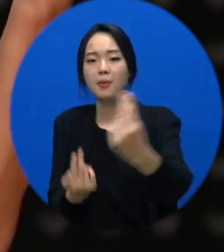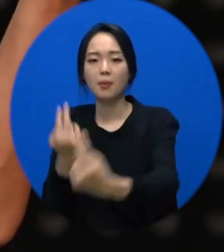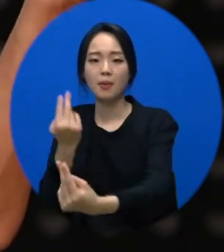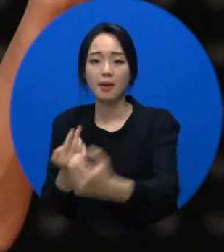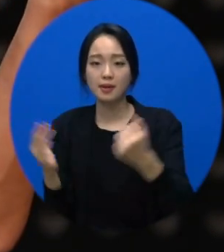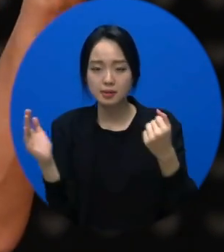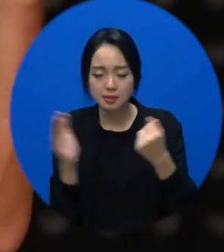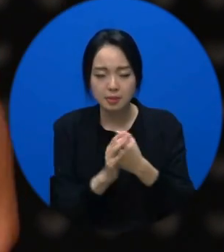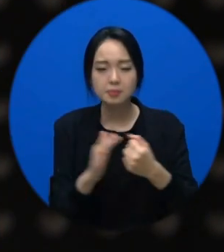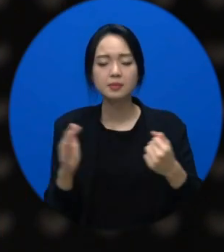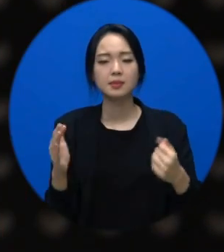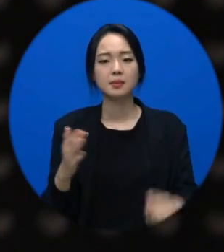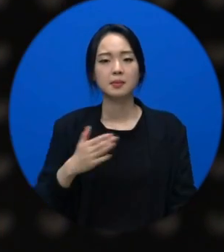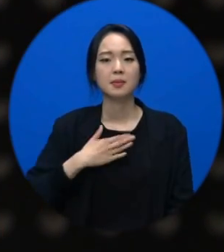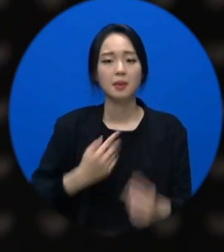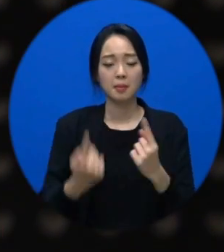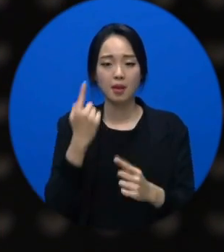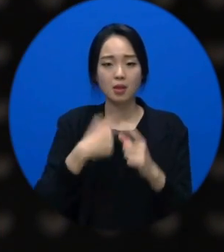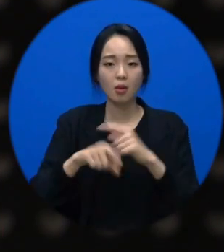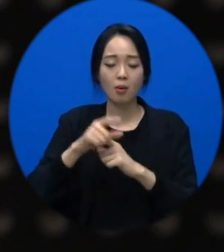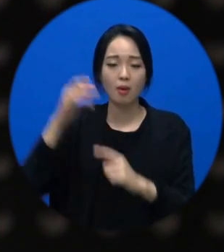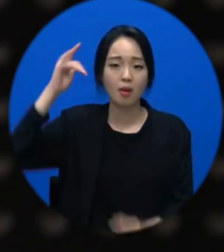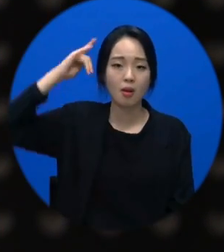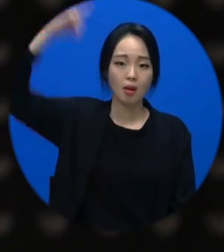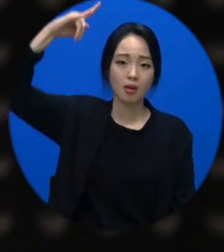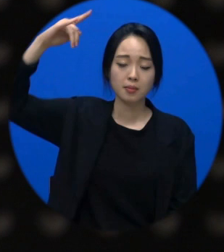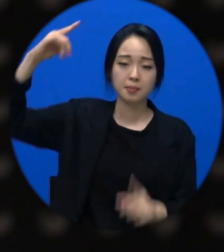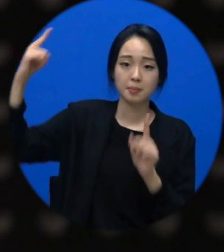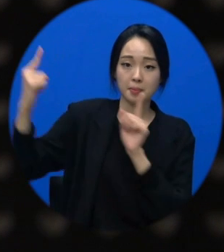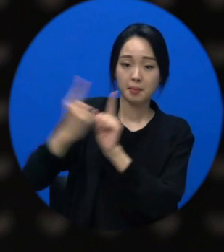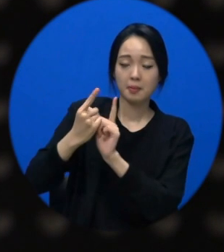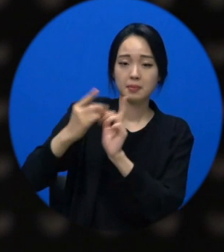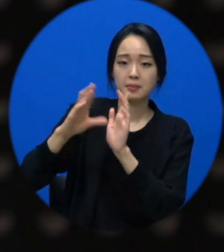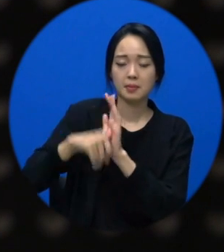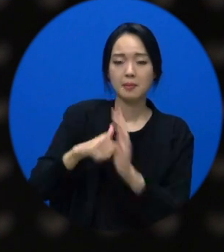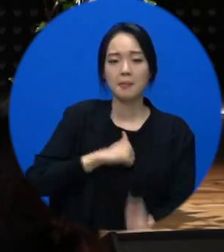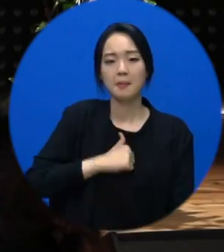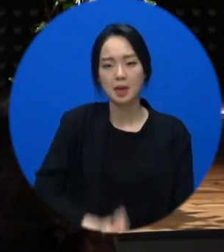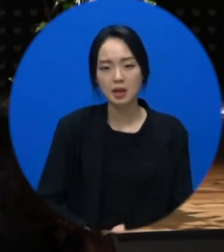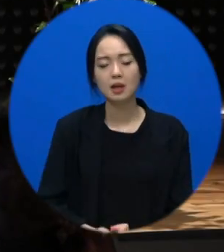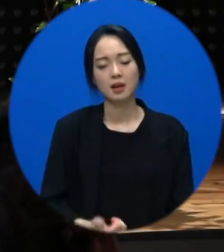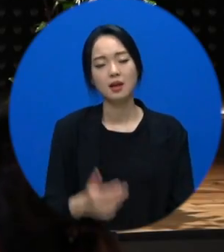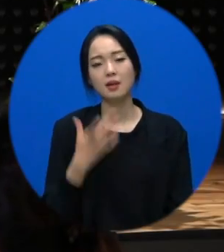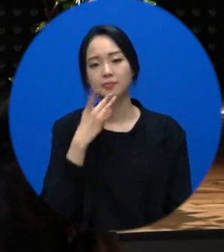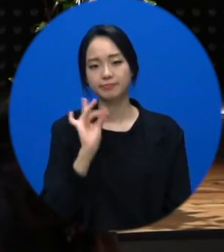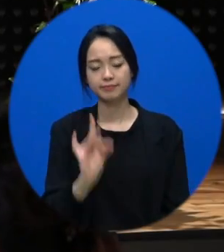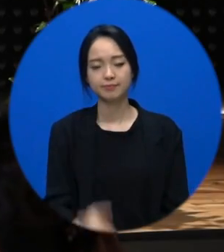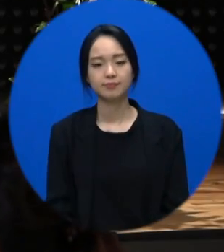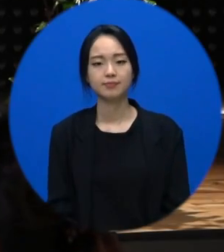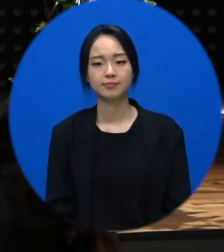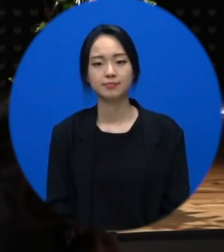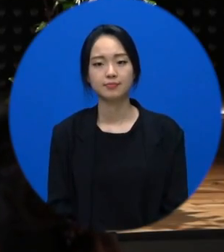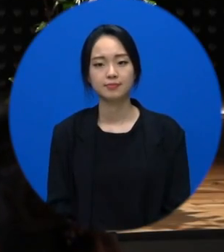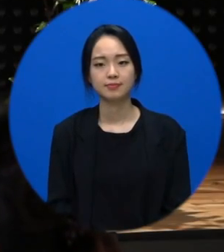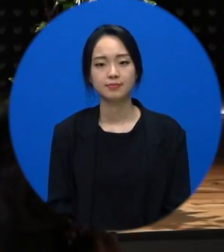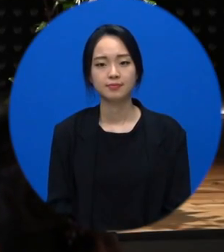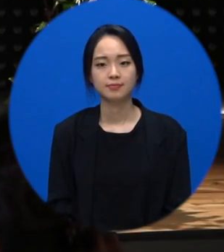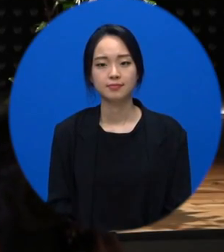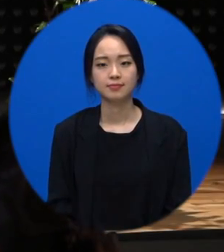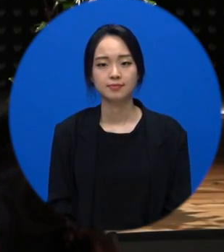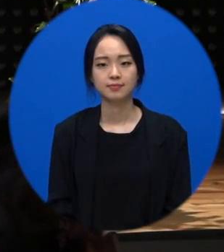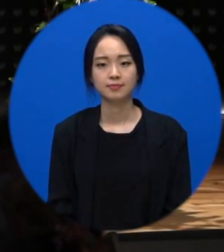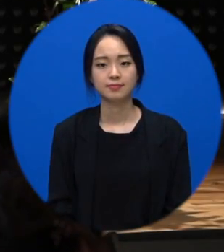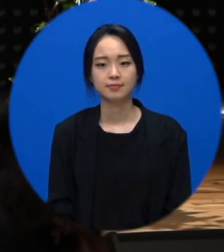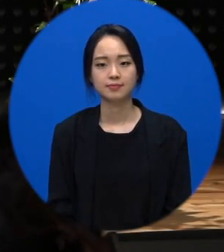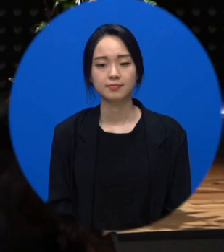그러니까 그거보다 더 나은 사람이 나오면 나는 낮아질 수밖에 없죠. 그런데 자존감은 그게 아니거든요. 이거 자존감 을이라고 썼다가 아 이거 을까지는 아니야.